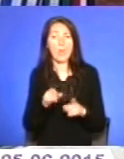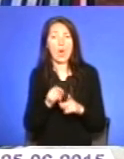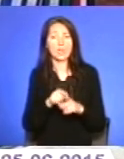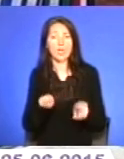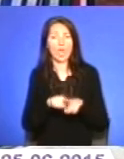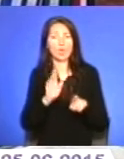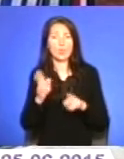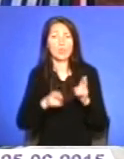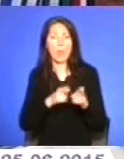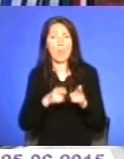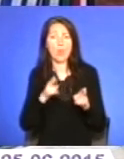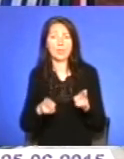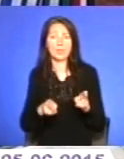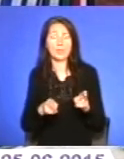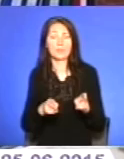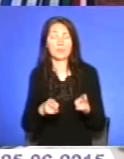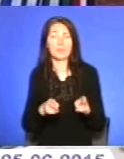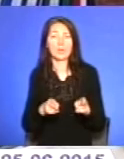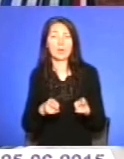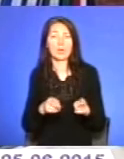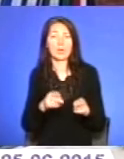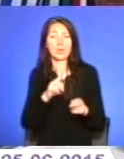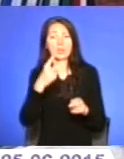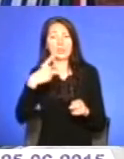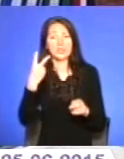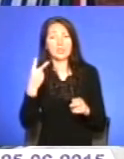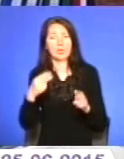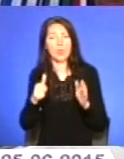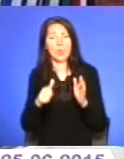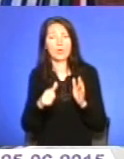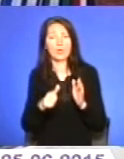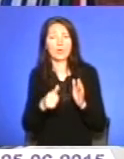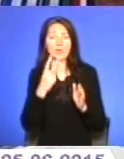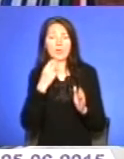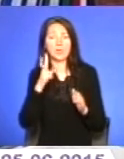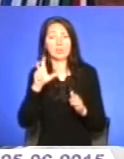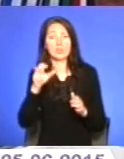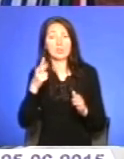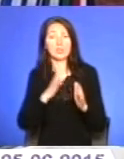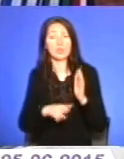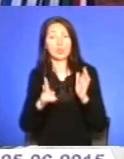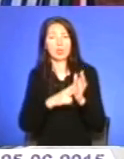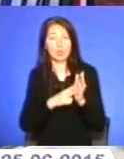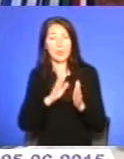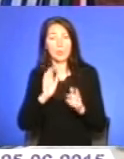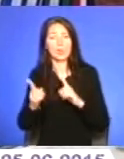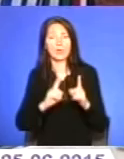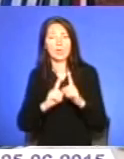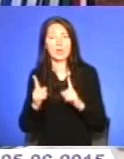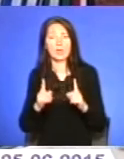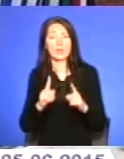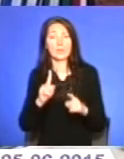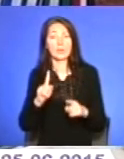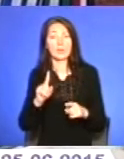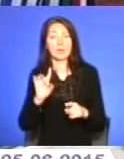нас буде поїзд, значить, і з 22-го 6-го, значить, 397-й буде ходити раз